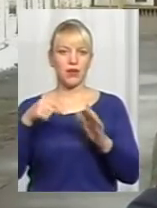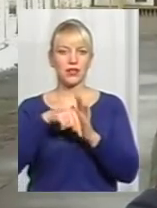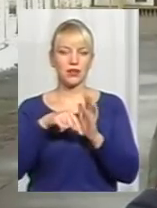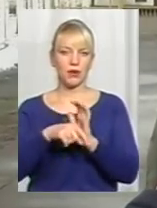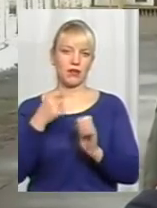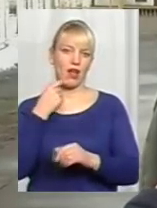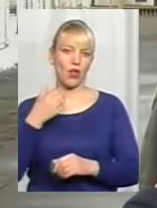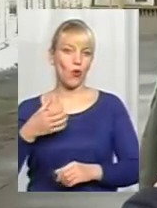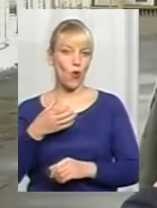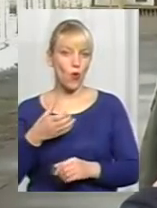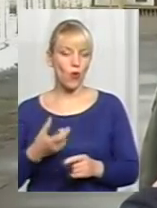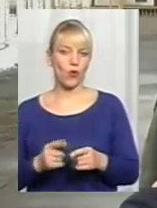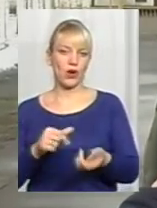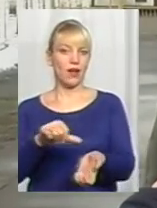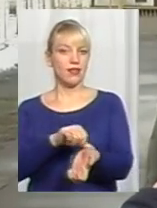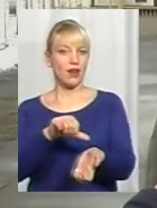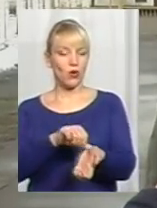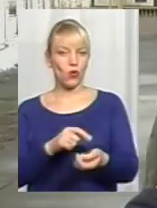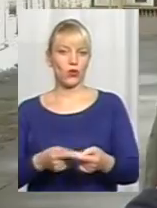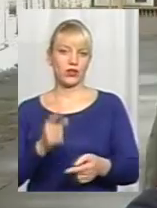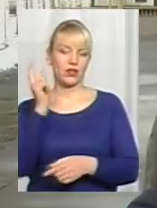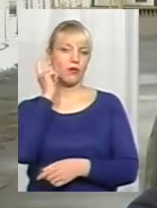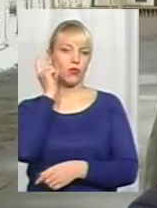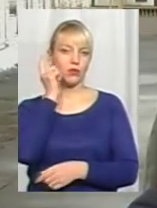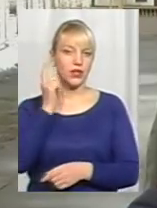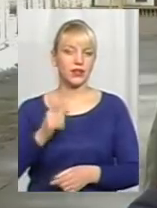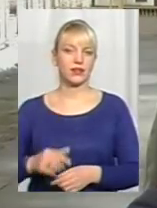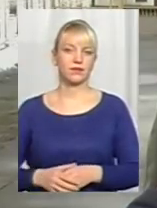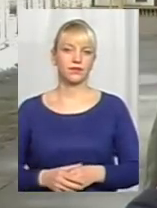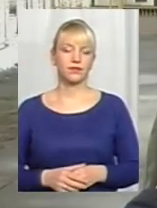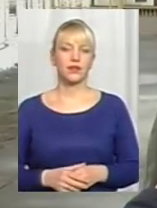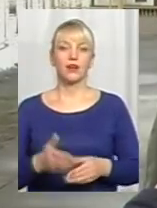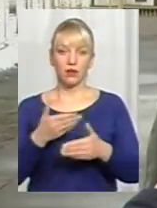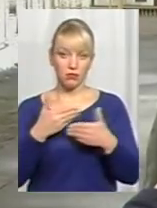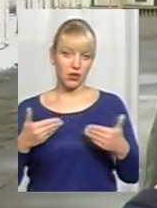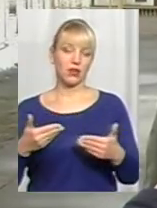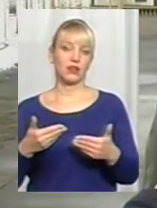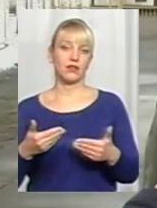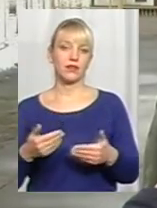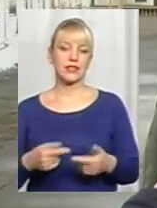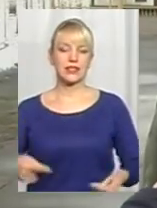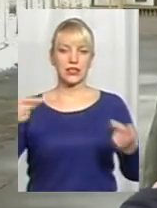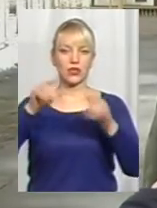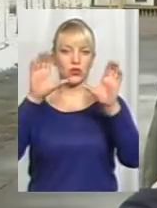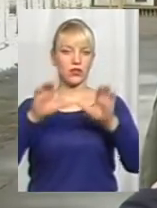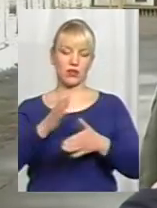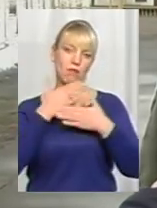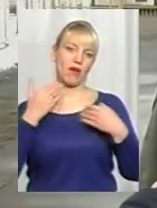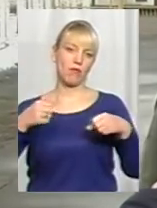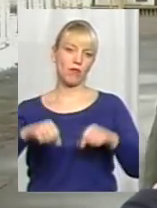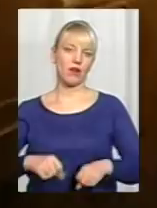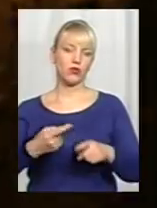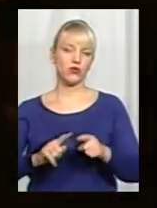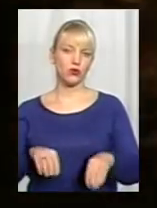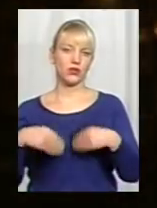алкогольні напої, наркотичні засоби, мобільні телефони. Ми, відповідно, згідно законодавства, не маємо права цього